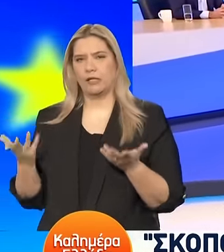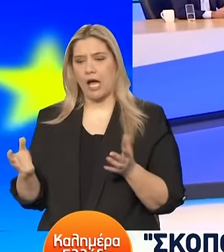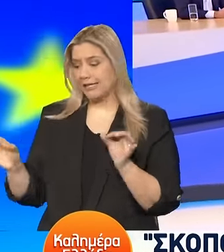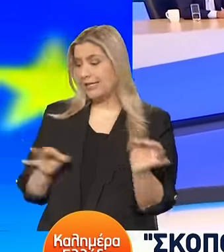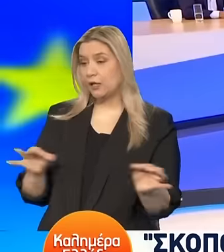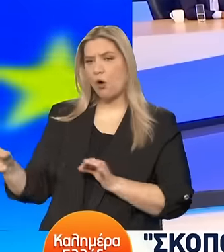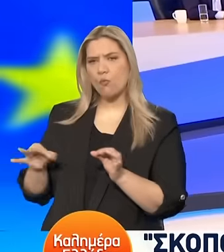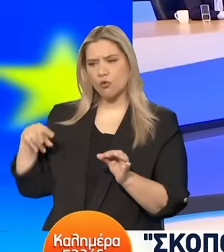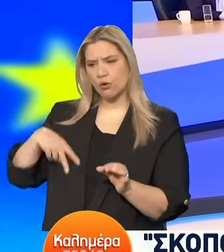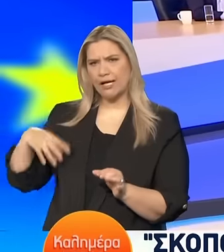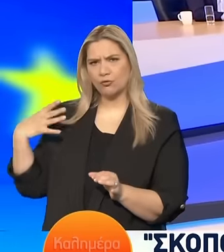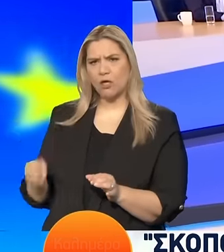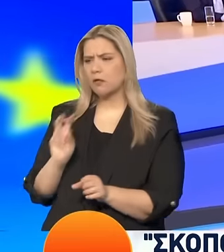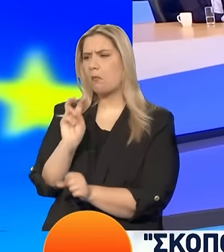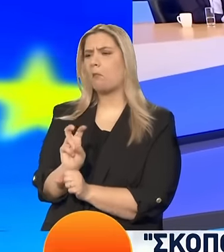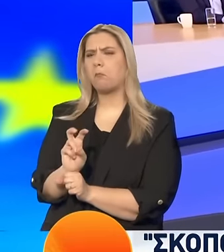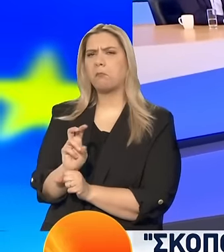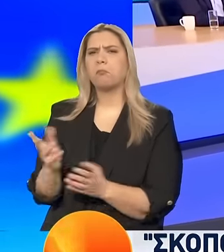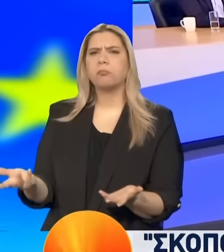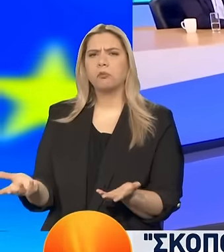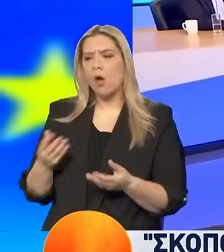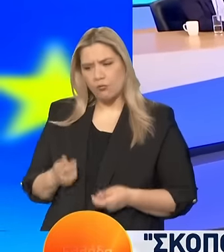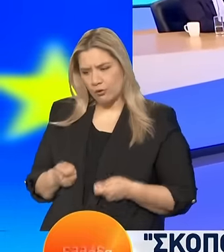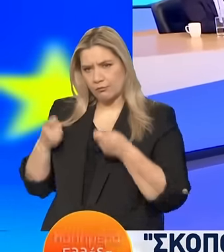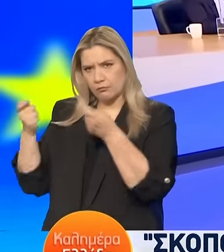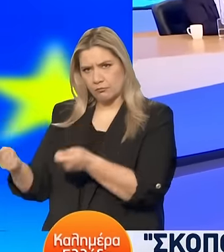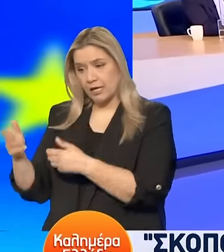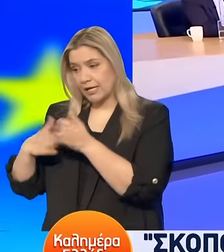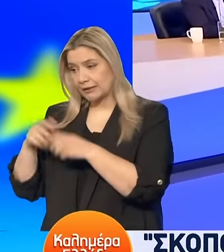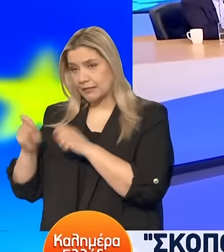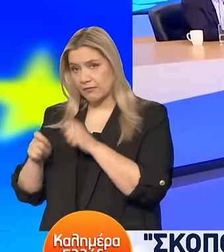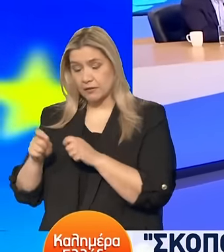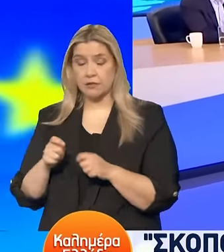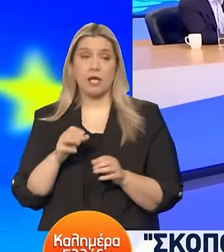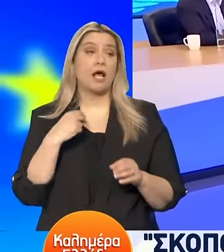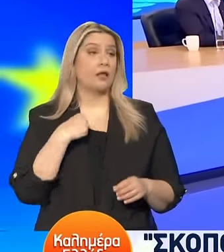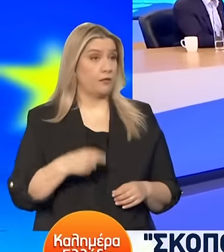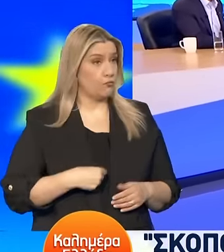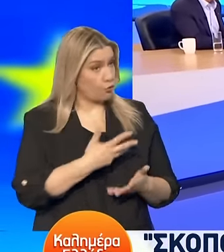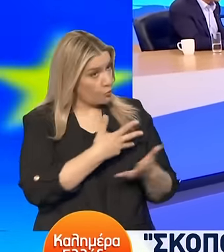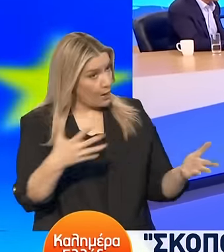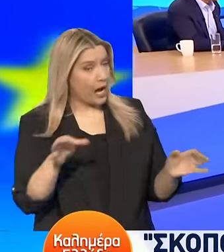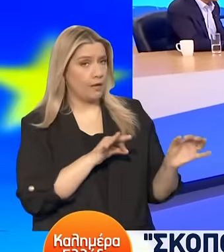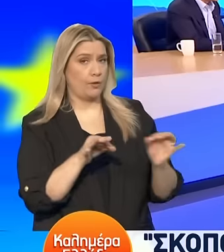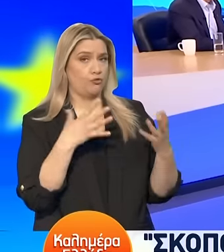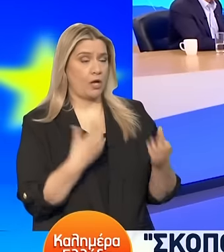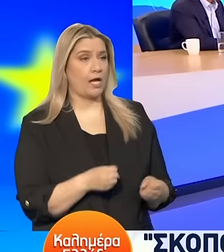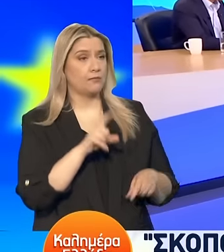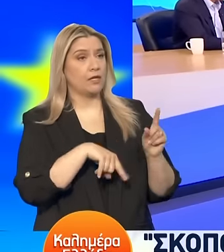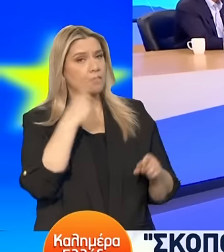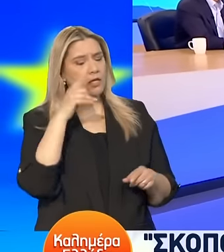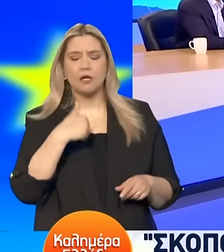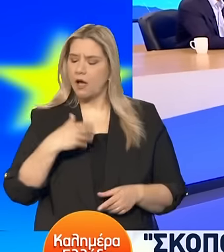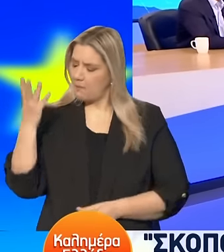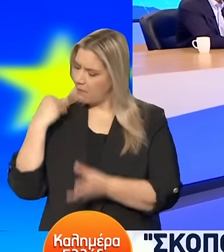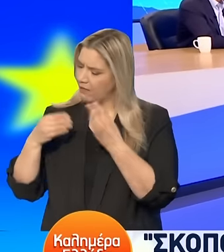Το οποίο είναι άχτιστο Μπορεί να το δώσει σε ένα κατασκευαστή Θα κρατήσει Μεγάλη περιουσία Και δεν την ξέρει τις περισσότερες φορές τώρα τη μαθαίνει σιγά